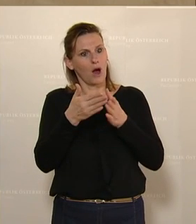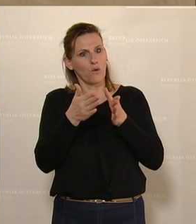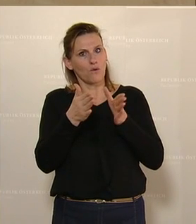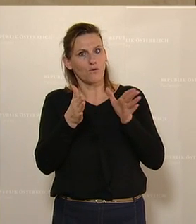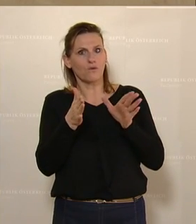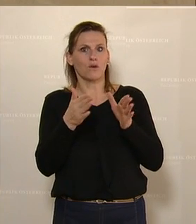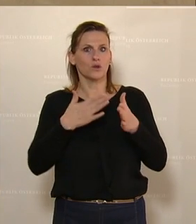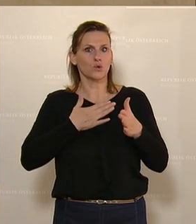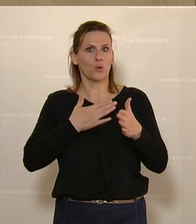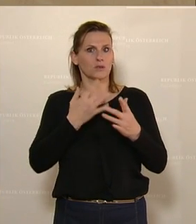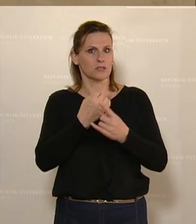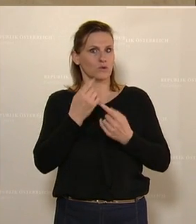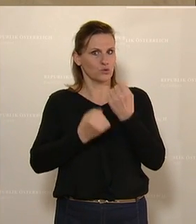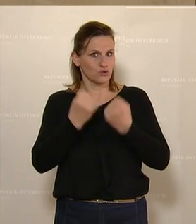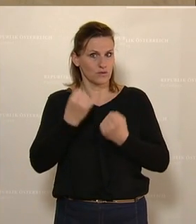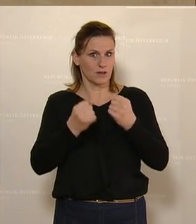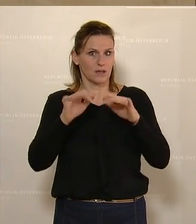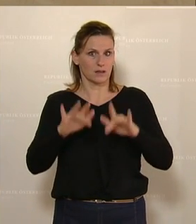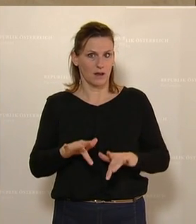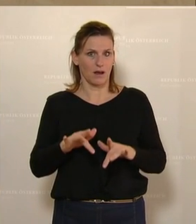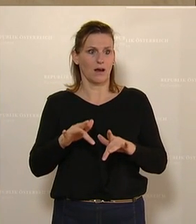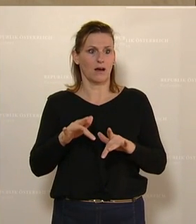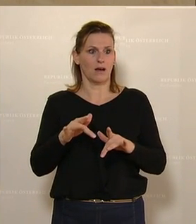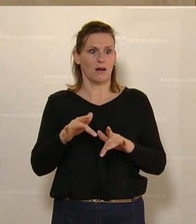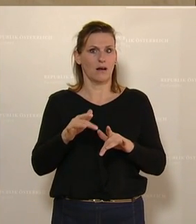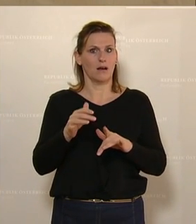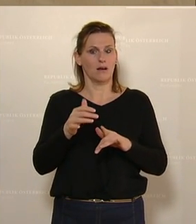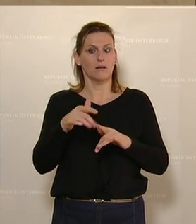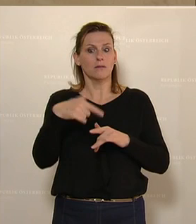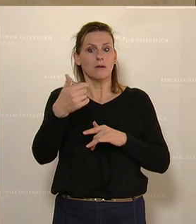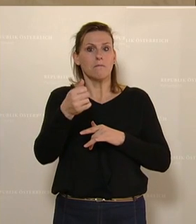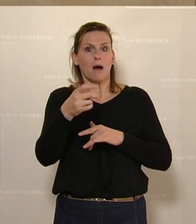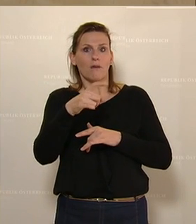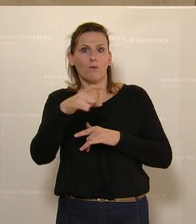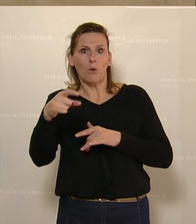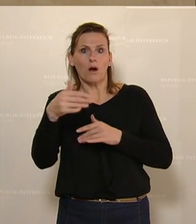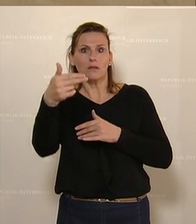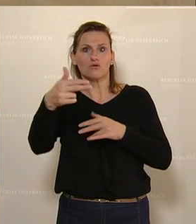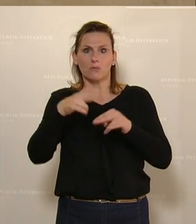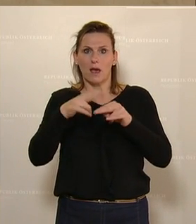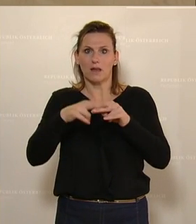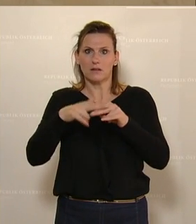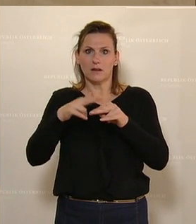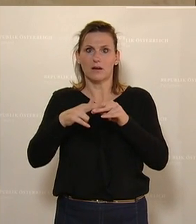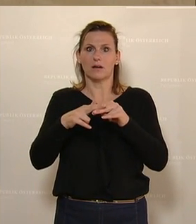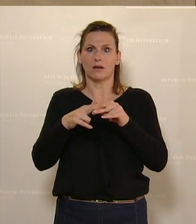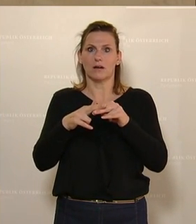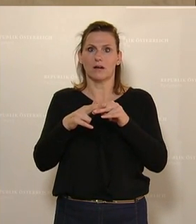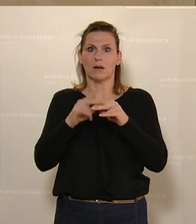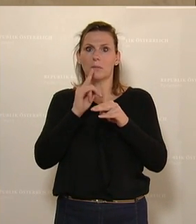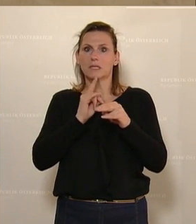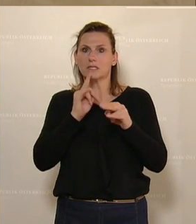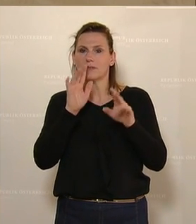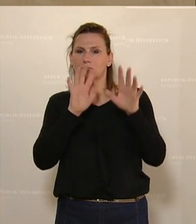Trotz schwieriger Situation, dass wir in wenigen Wochen, wenn sich dann der Nebel